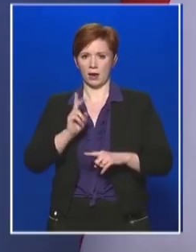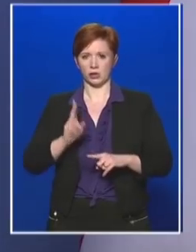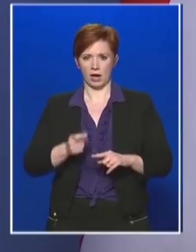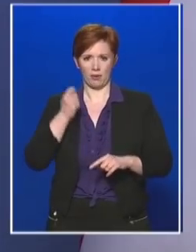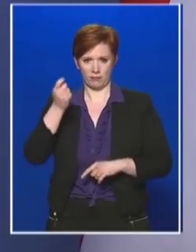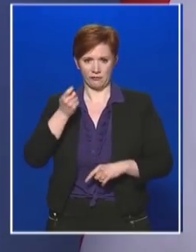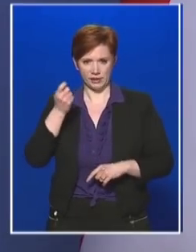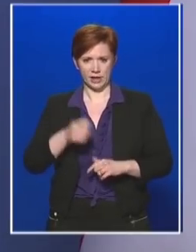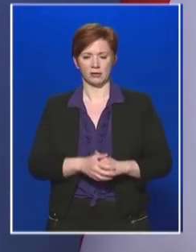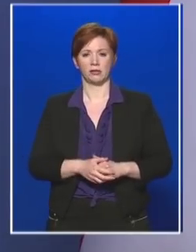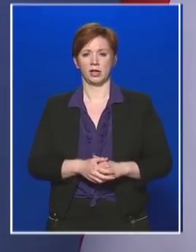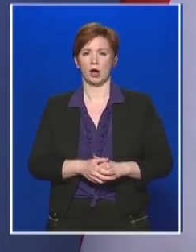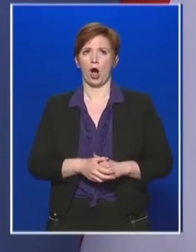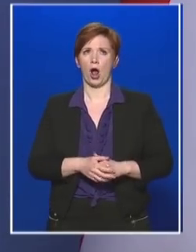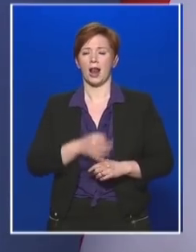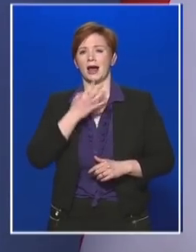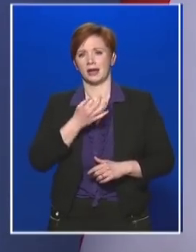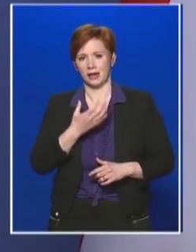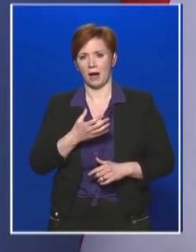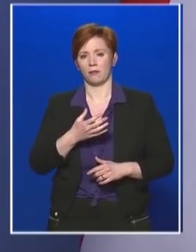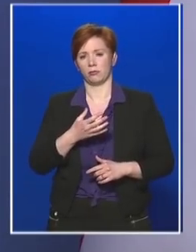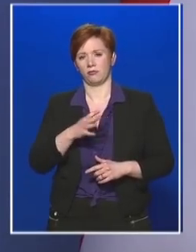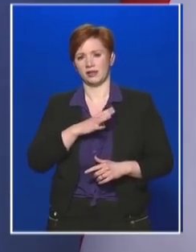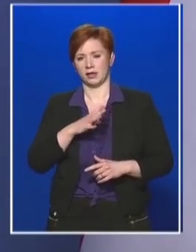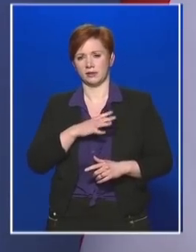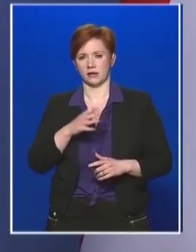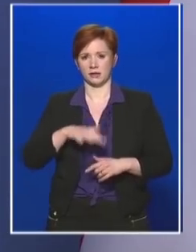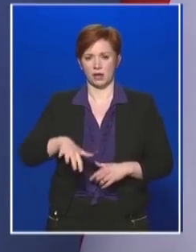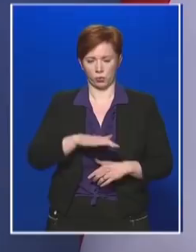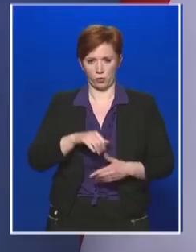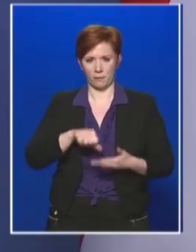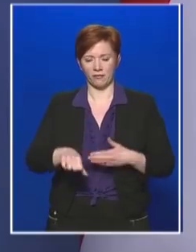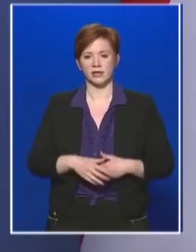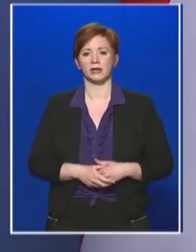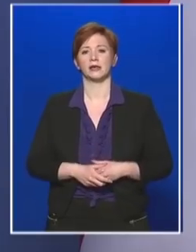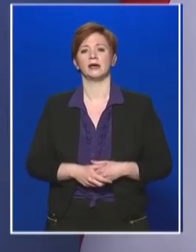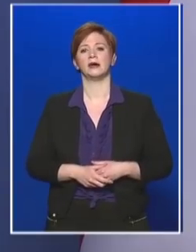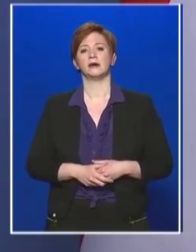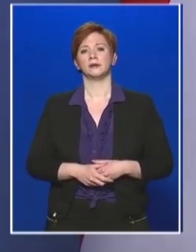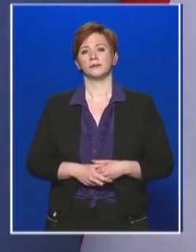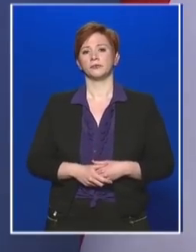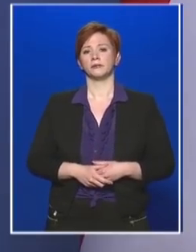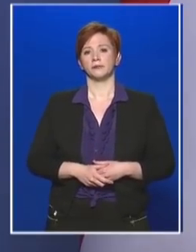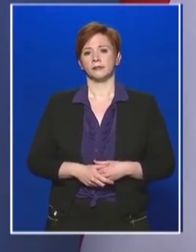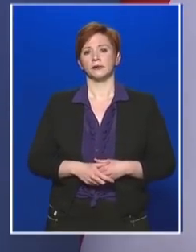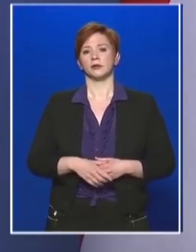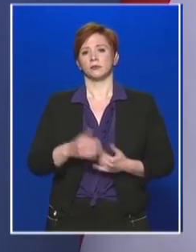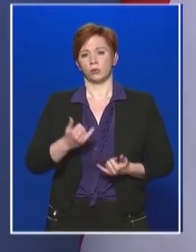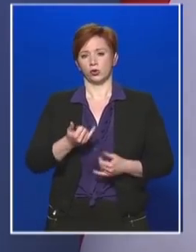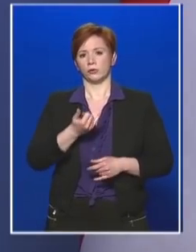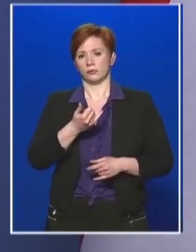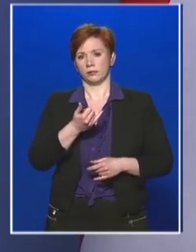leginkább válságba jutott szektorokban a munkahállóknak befizetni, minden más munkavállalói és munkahadói terhet, tehertől